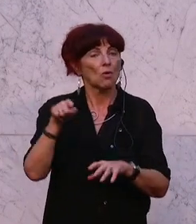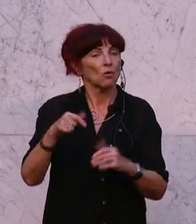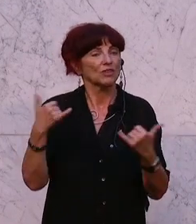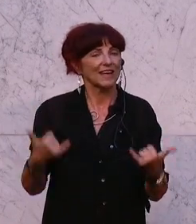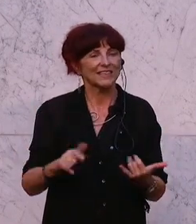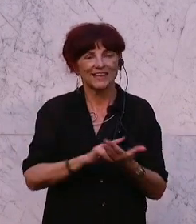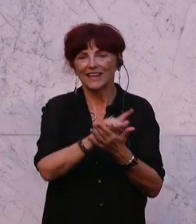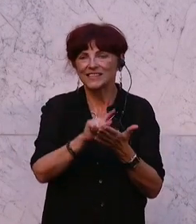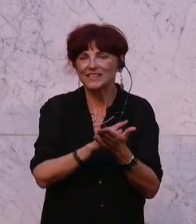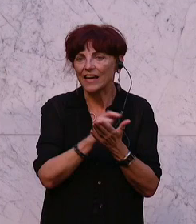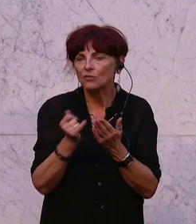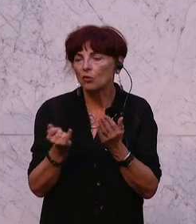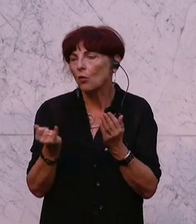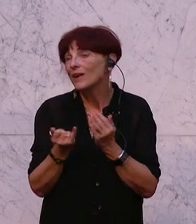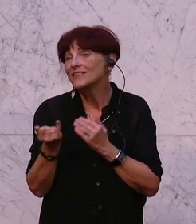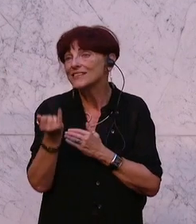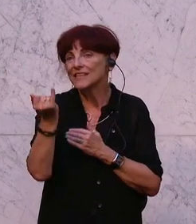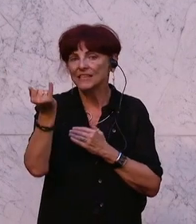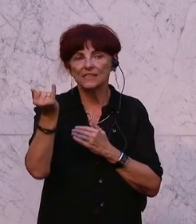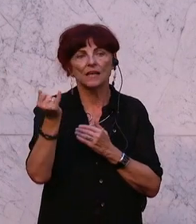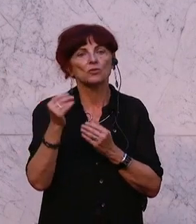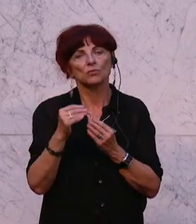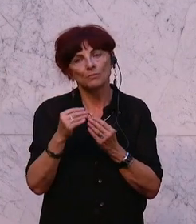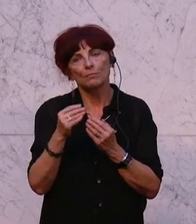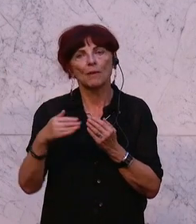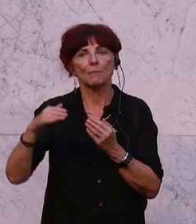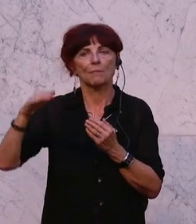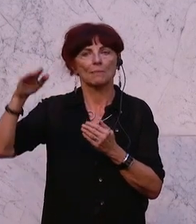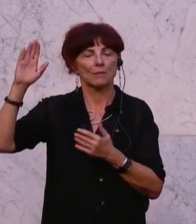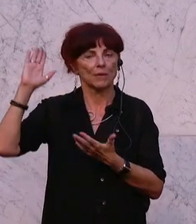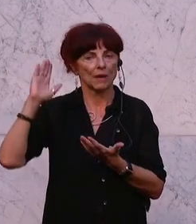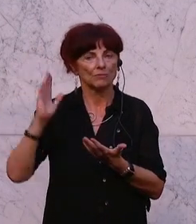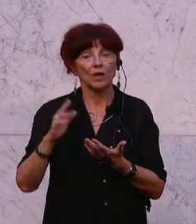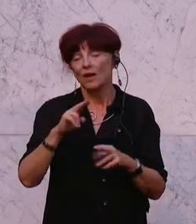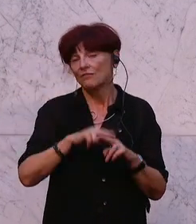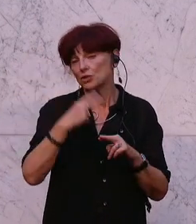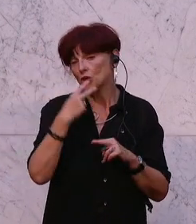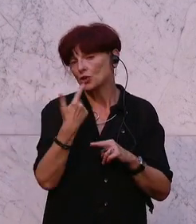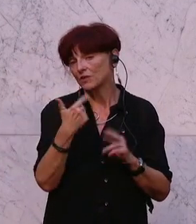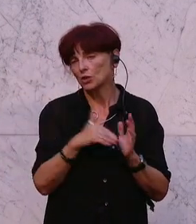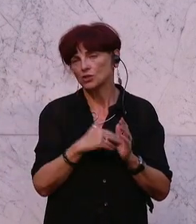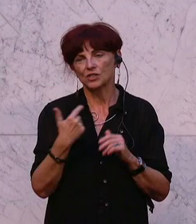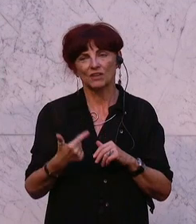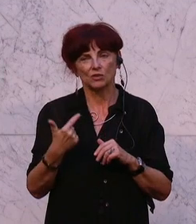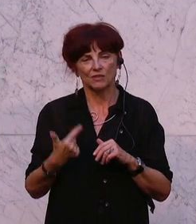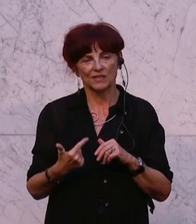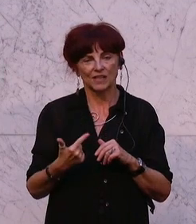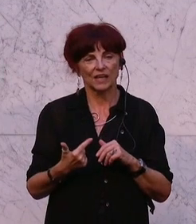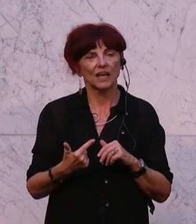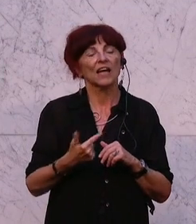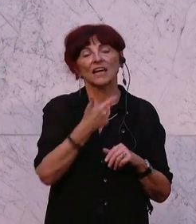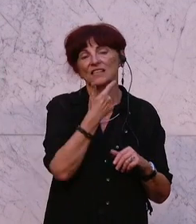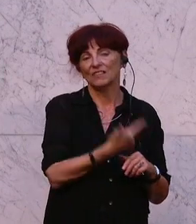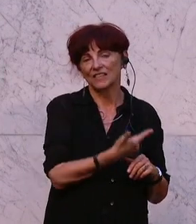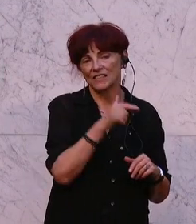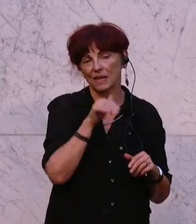von steigenden Zinsen und steigenden Refinanzierungskosten. Und wenn man sich nur das Jahr 2022 anschaut, dann sieht man, zusätzlich zu den 20 Milliarden